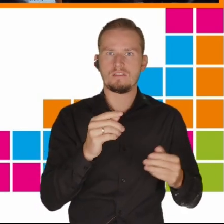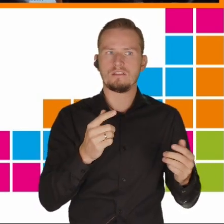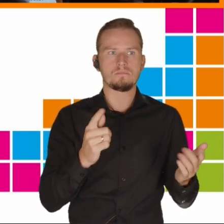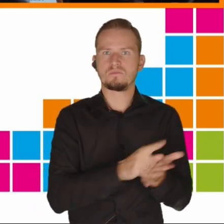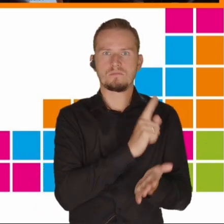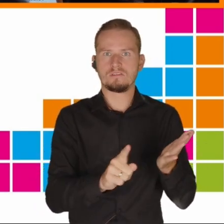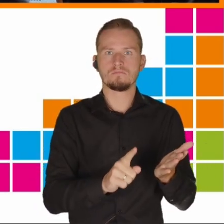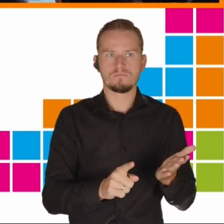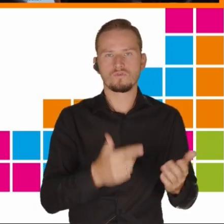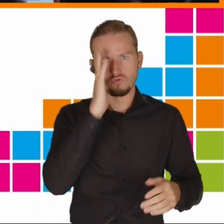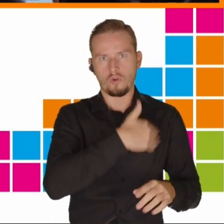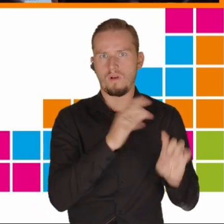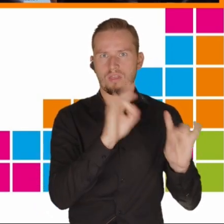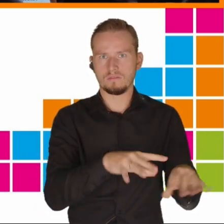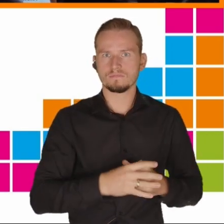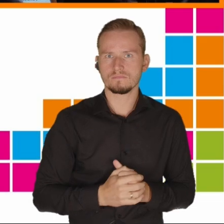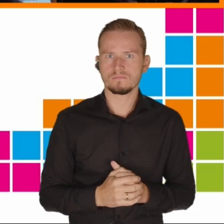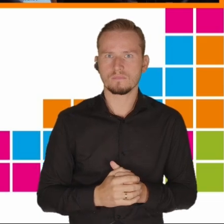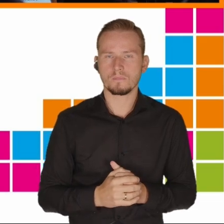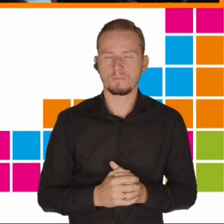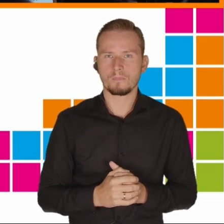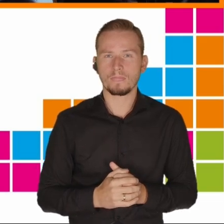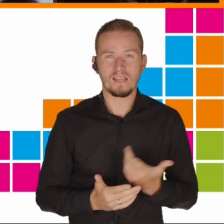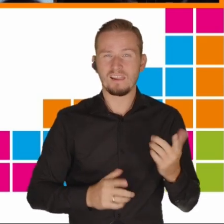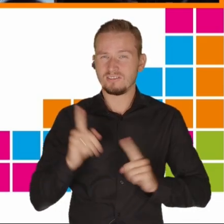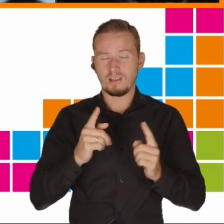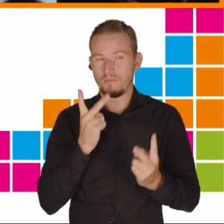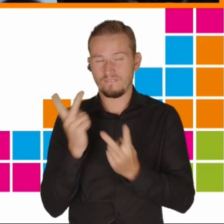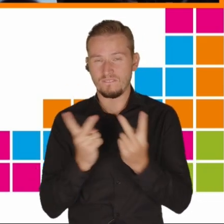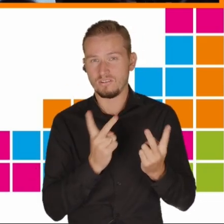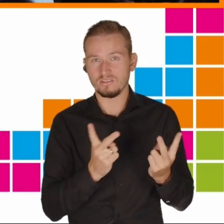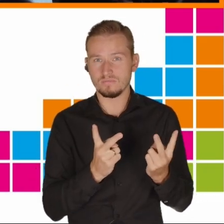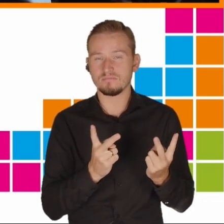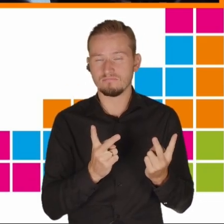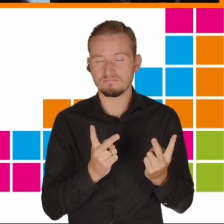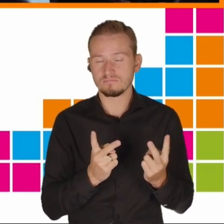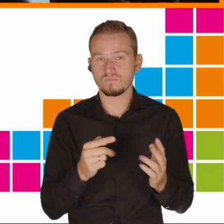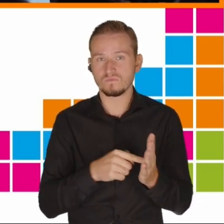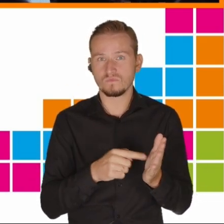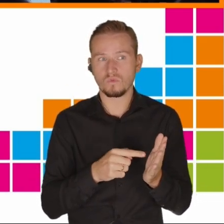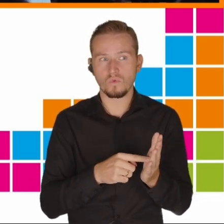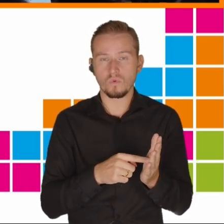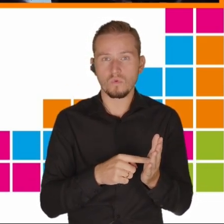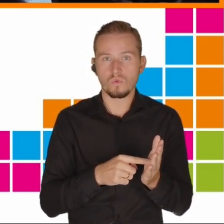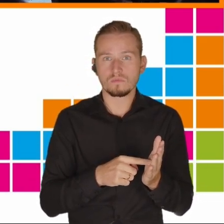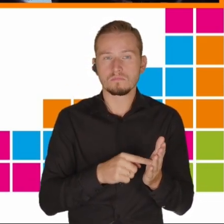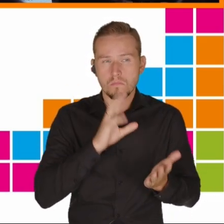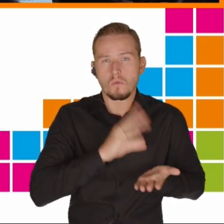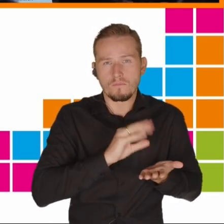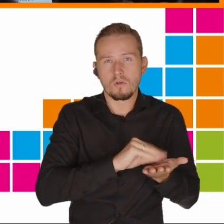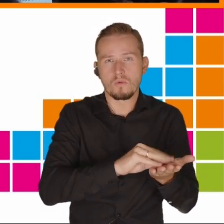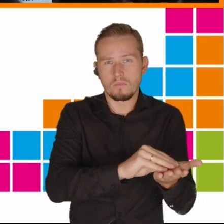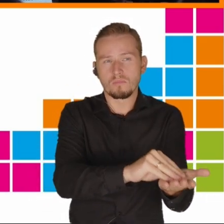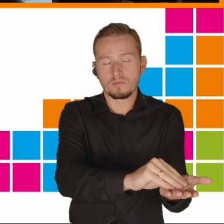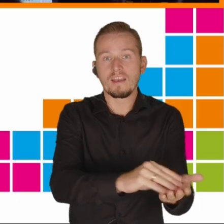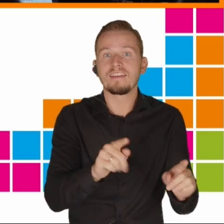wzorców, których czasem nie dostrzegamy. Widzimy tutaj też podobieństwa i różnice